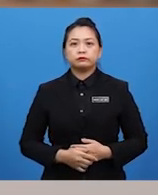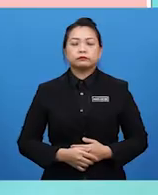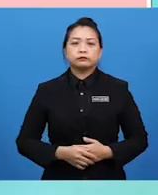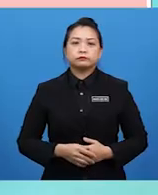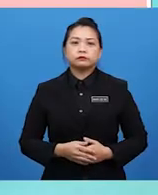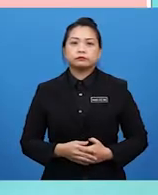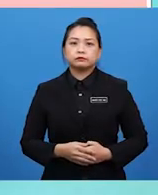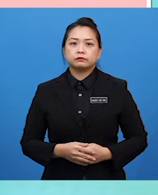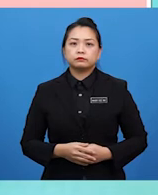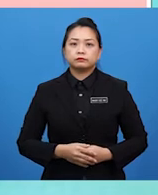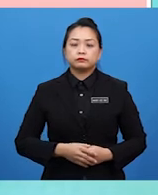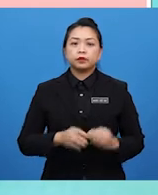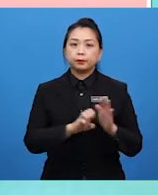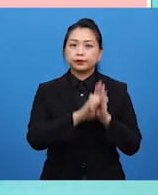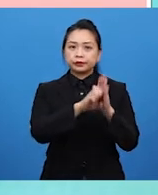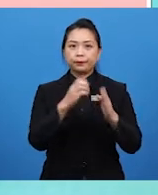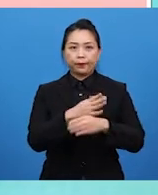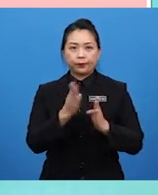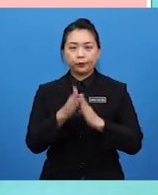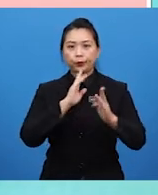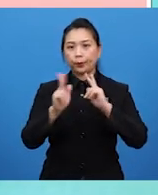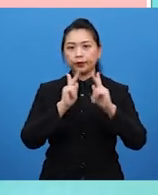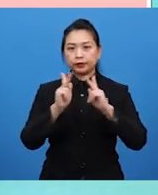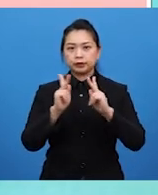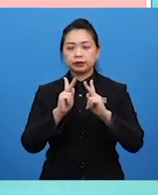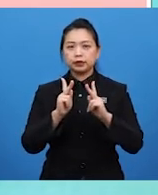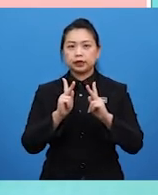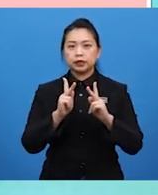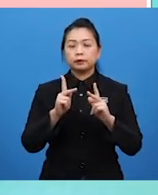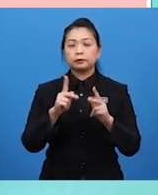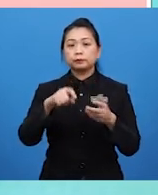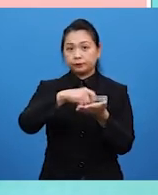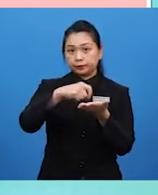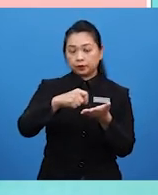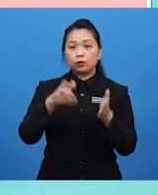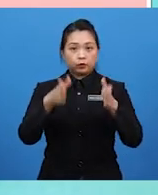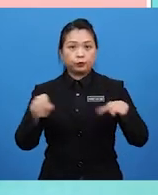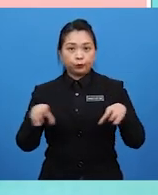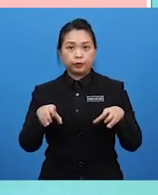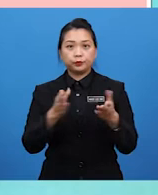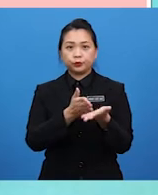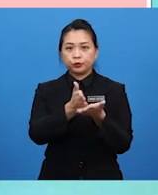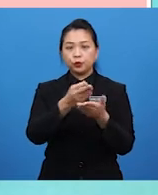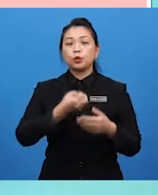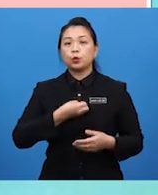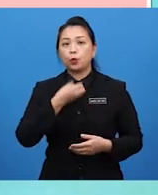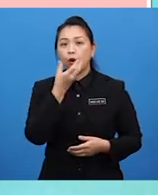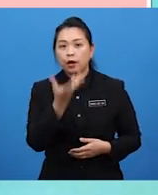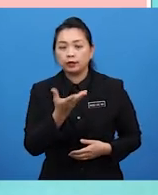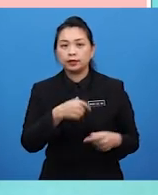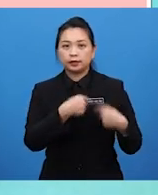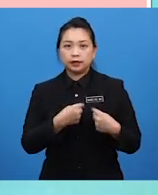Betul. ekspresi sebenarnya membentuk komunikasi pengkarya menerusi luahan hati dan memberi